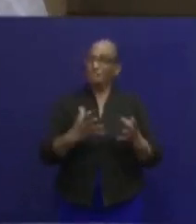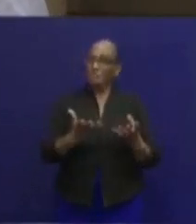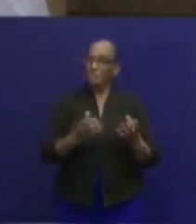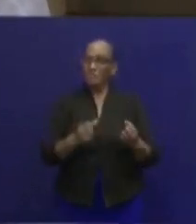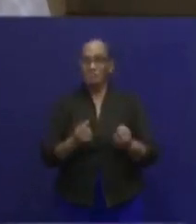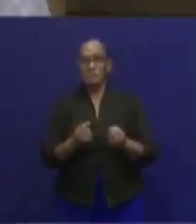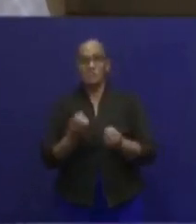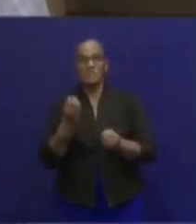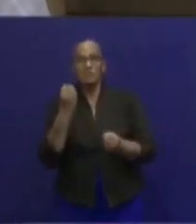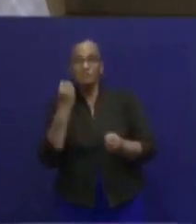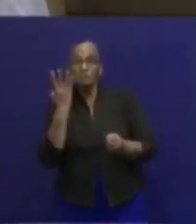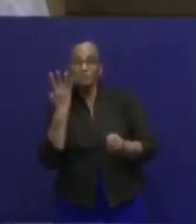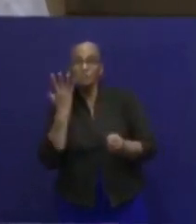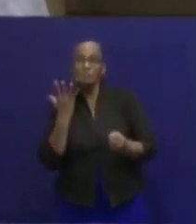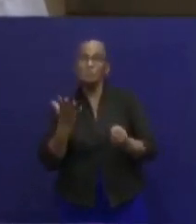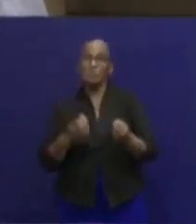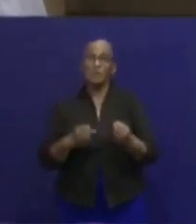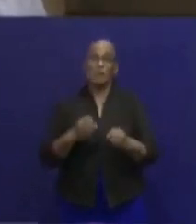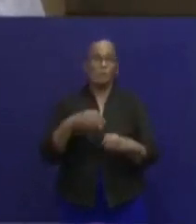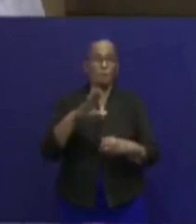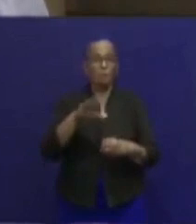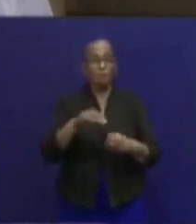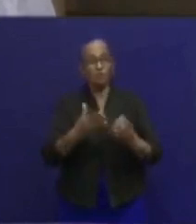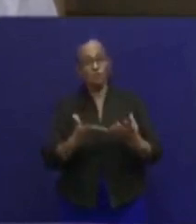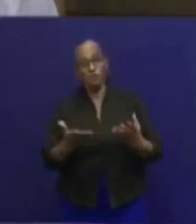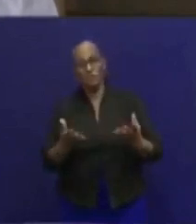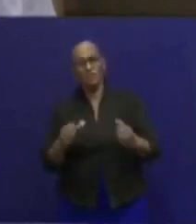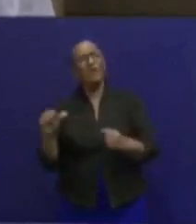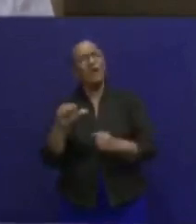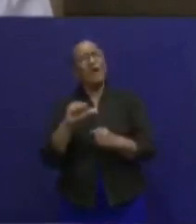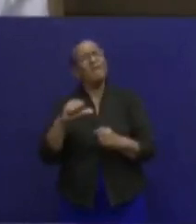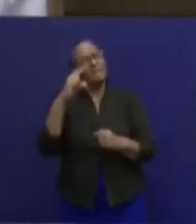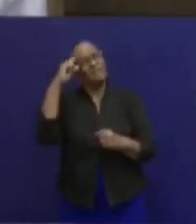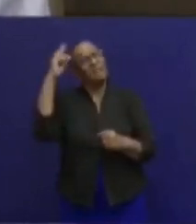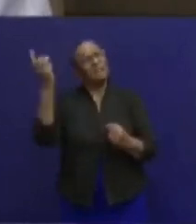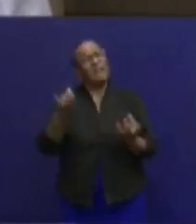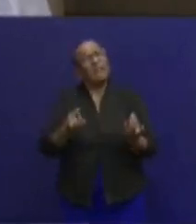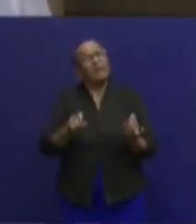die in de ochtend moeten bakken. Je kunt aan heel veel zaken denken.